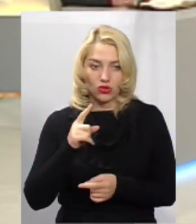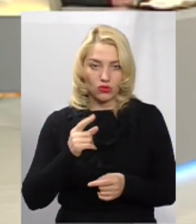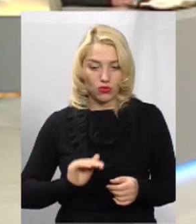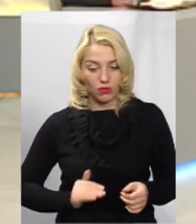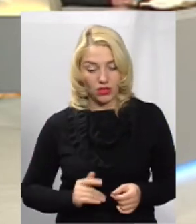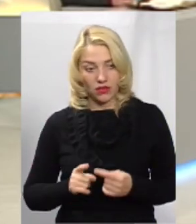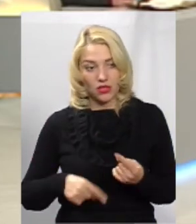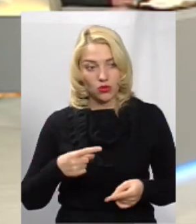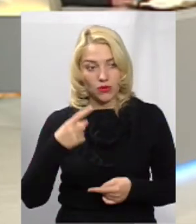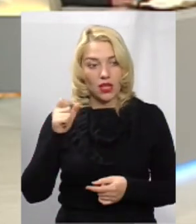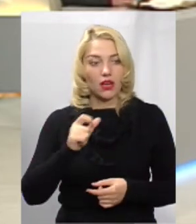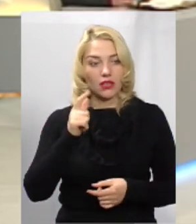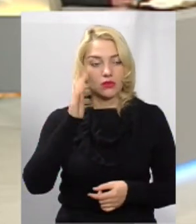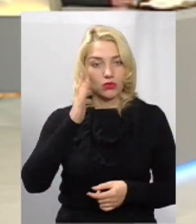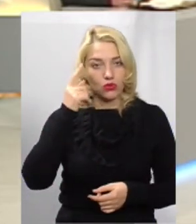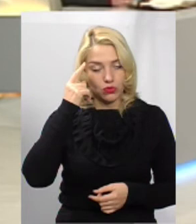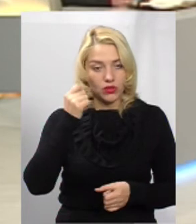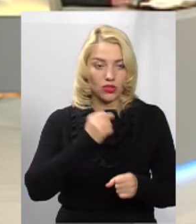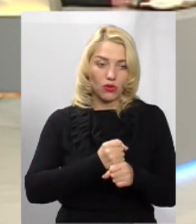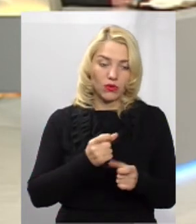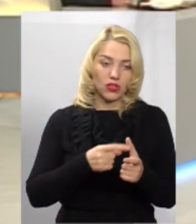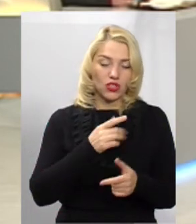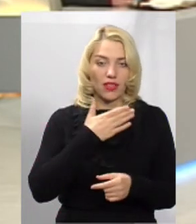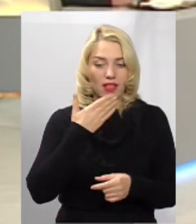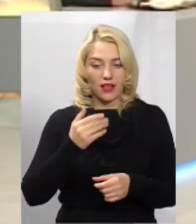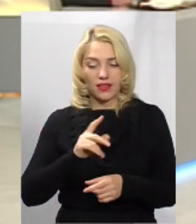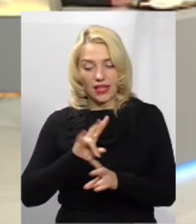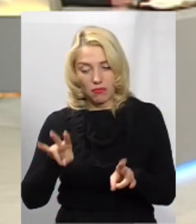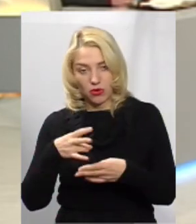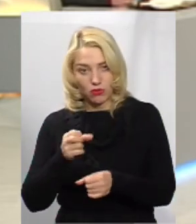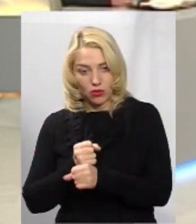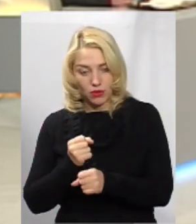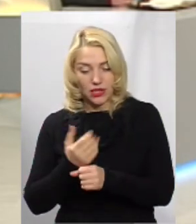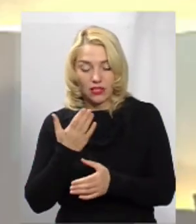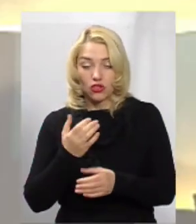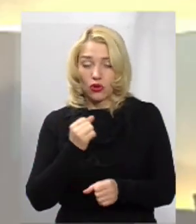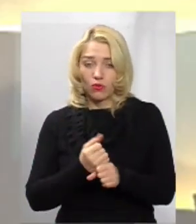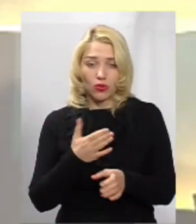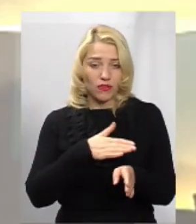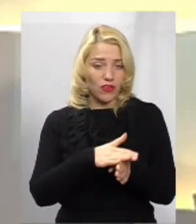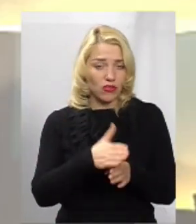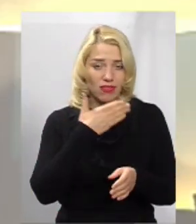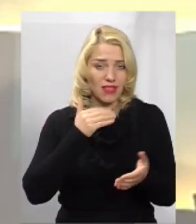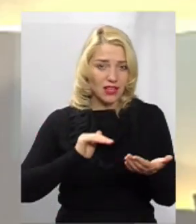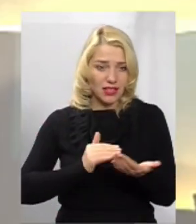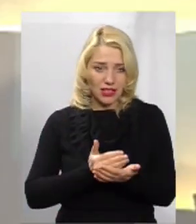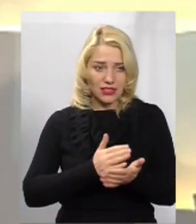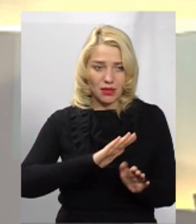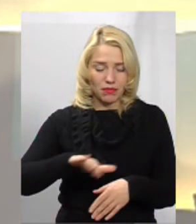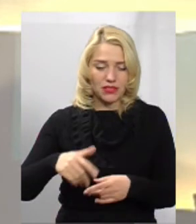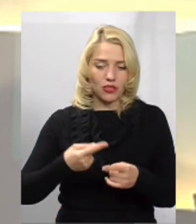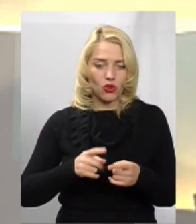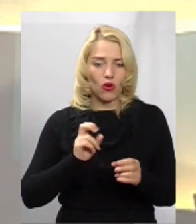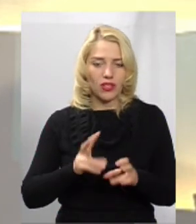підрядник на наступний раз буде думати, робити його чи не робити. Якщо якісь роботи були неякісні, визначені після того, як